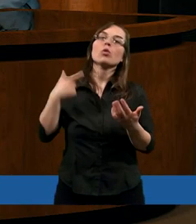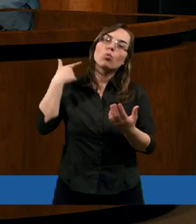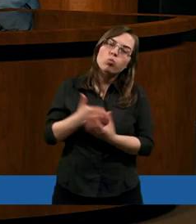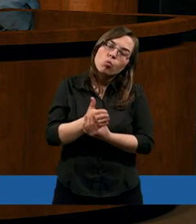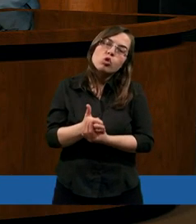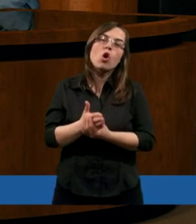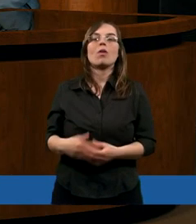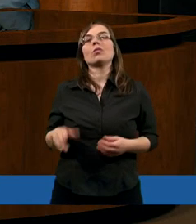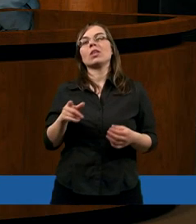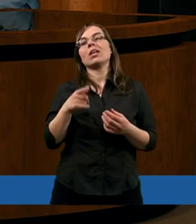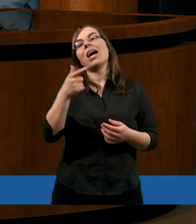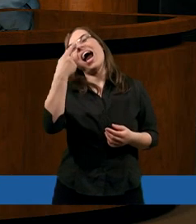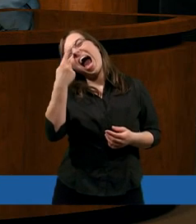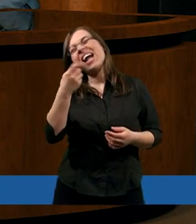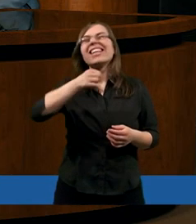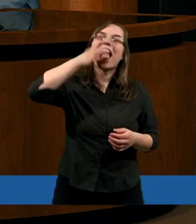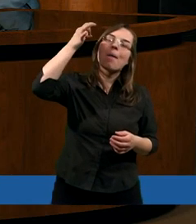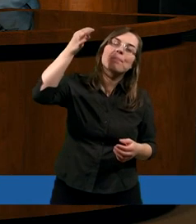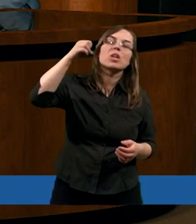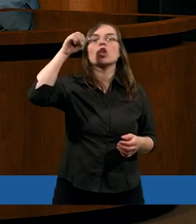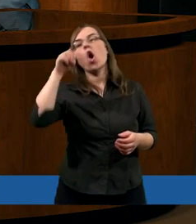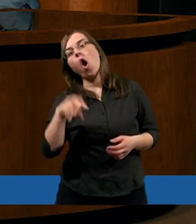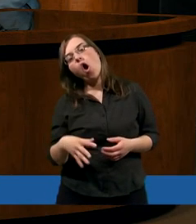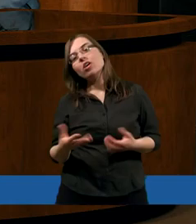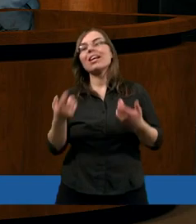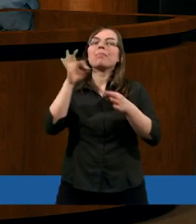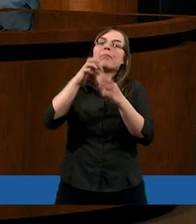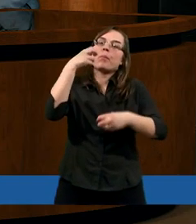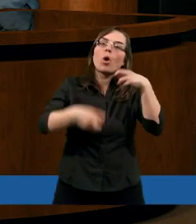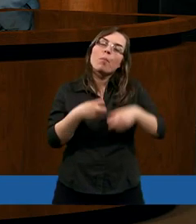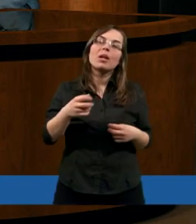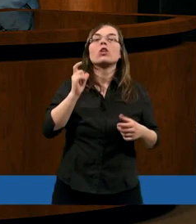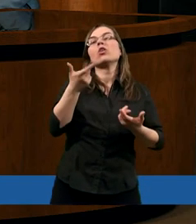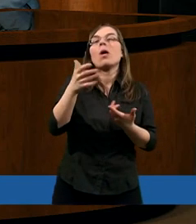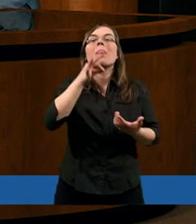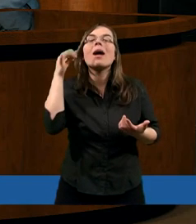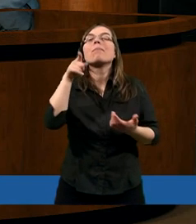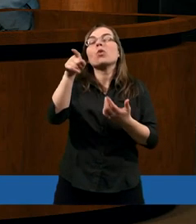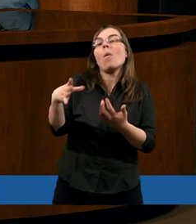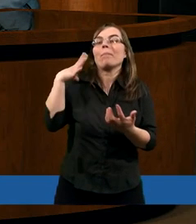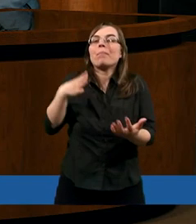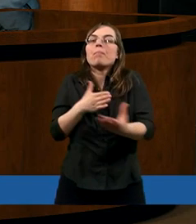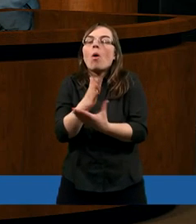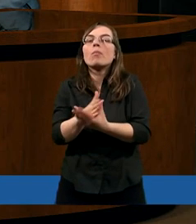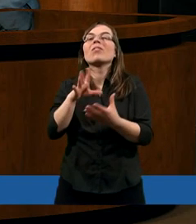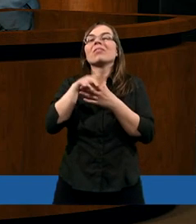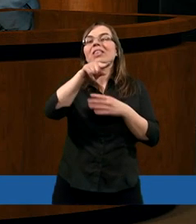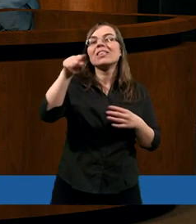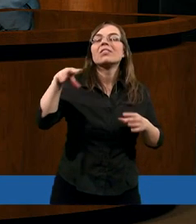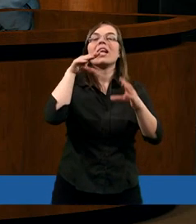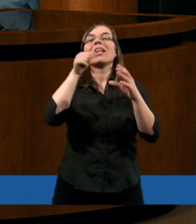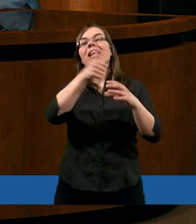służą raz lepiej, raz z pewnymi problemami. Co Tobie by najbardziej pomogło ze strony tych